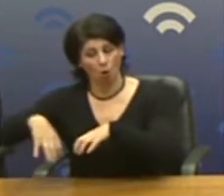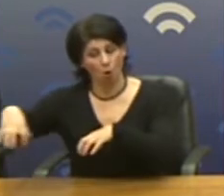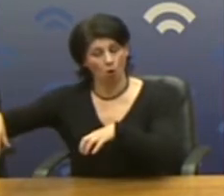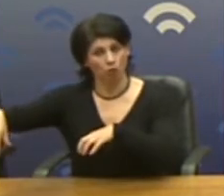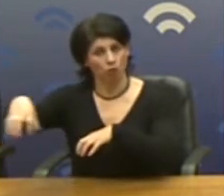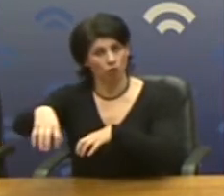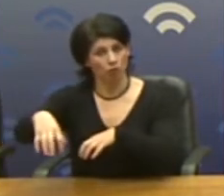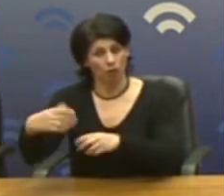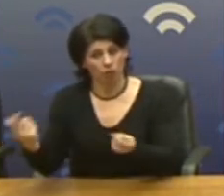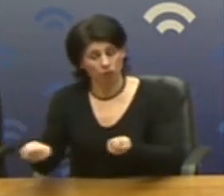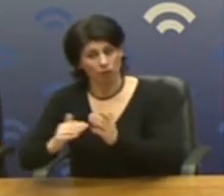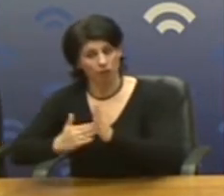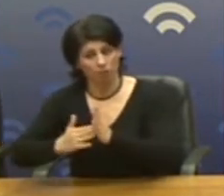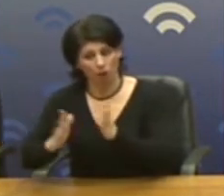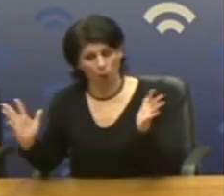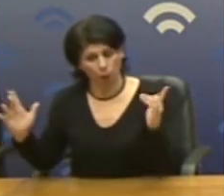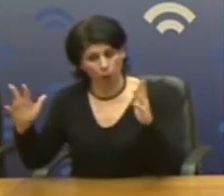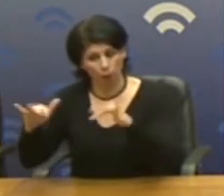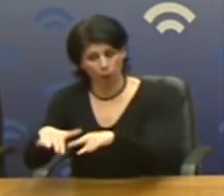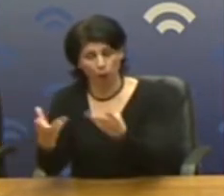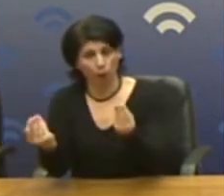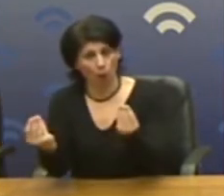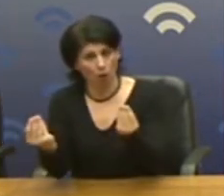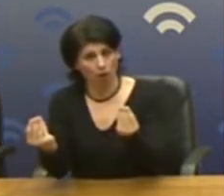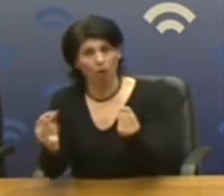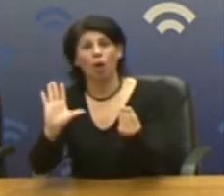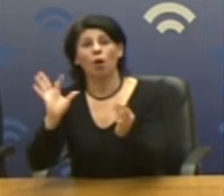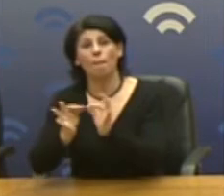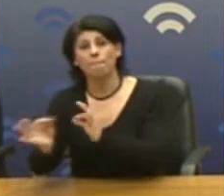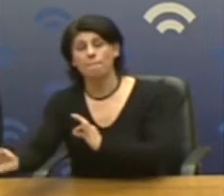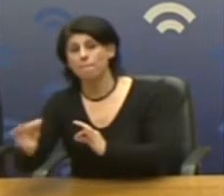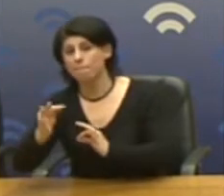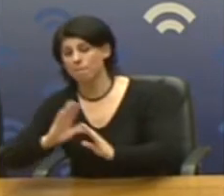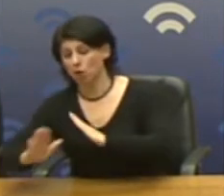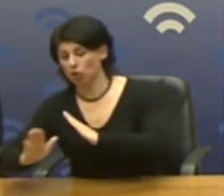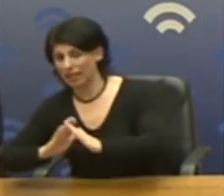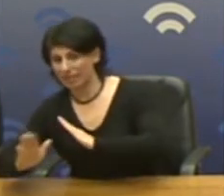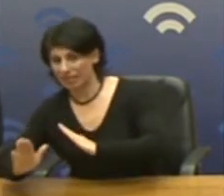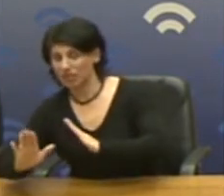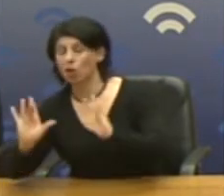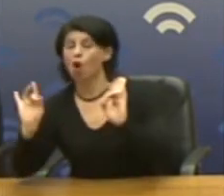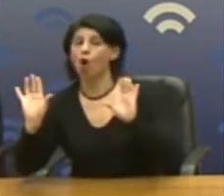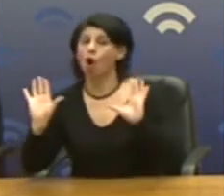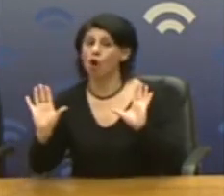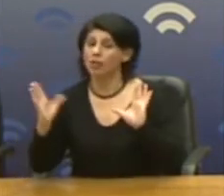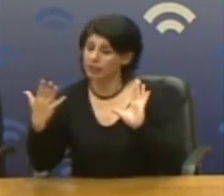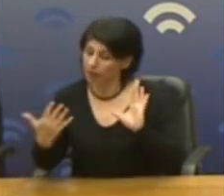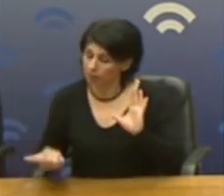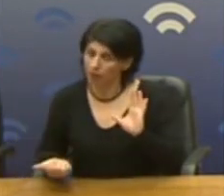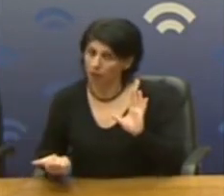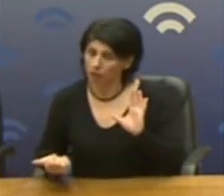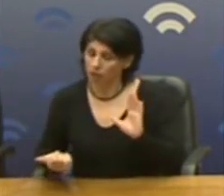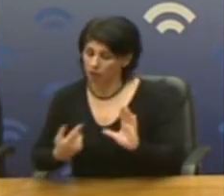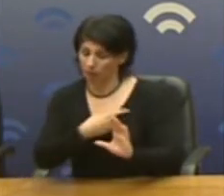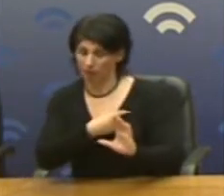όπου οι εργαζόμενοι συνοστίζονται χωρίς μέτρα προστασίας χωρίς καν να τηρούνται από την